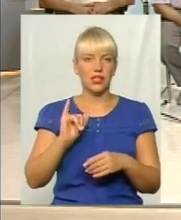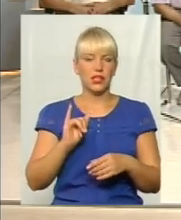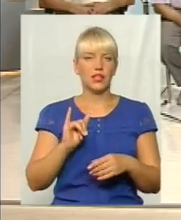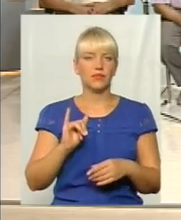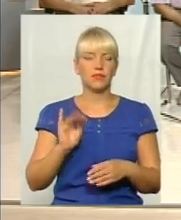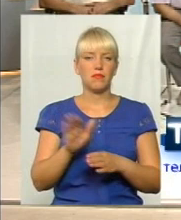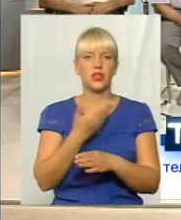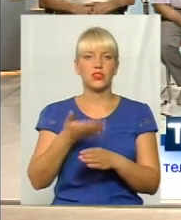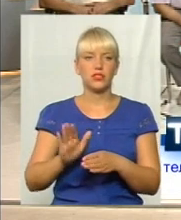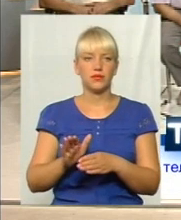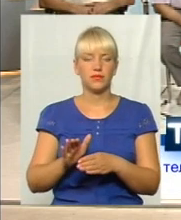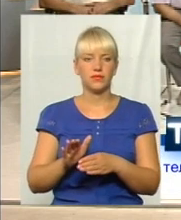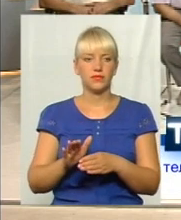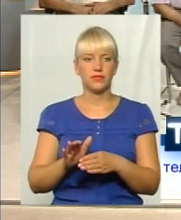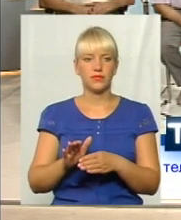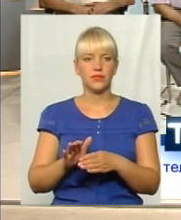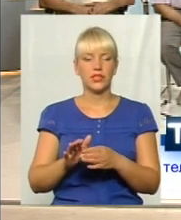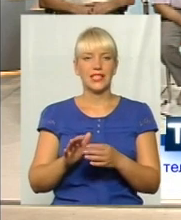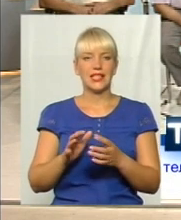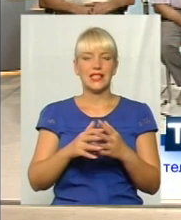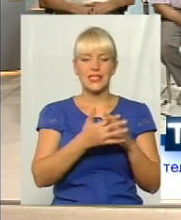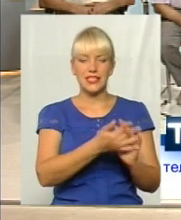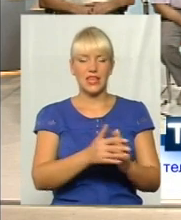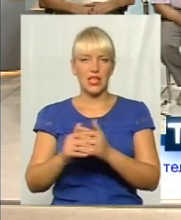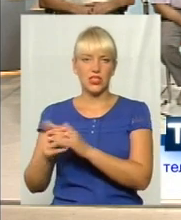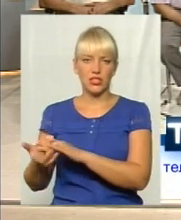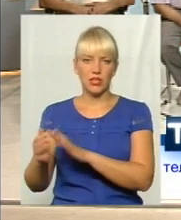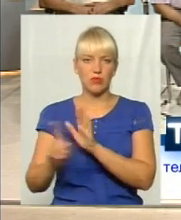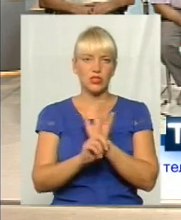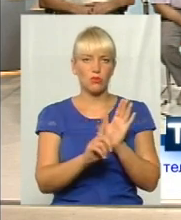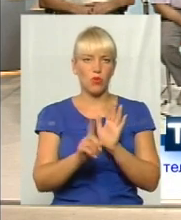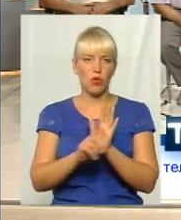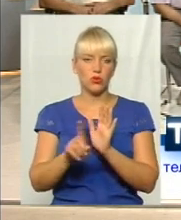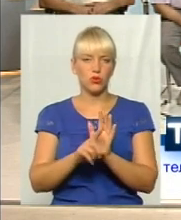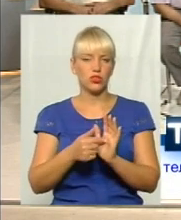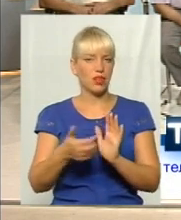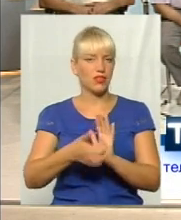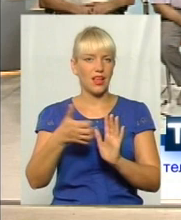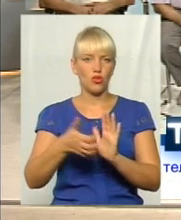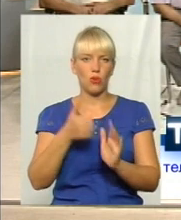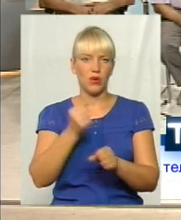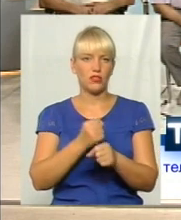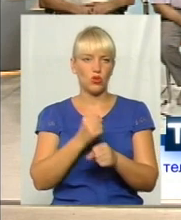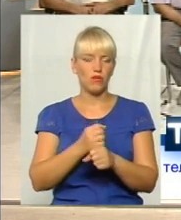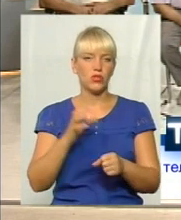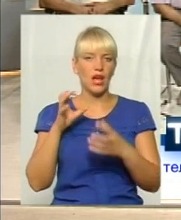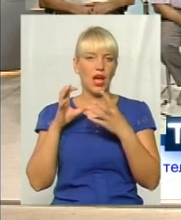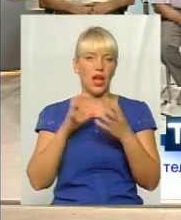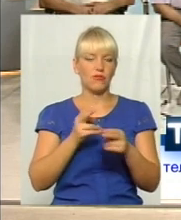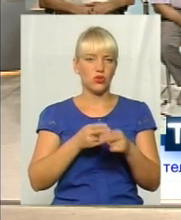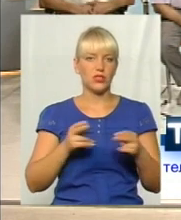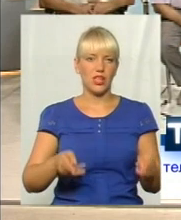селищами, сполучення, тут недопрацюють автостанції. От